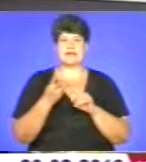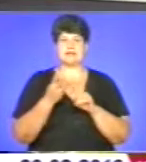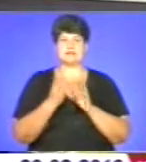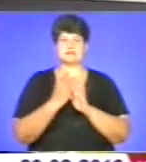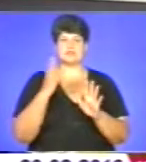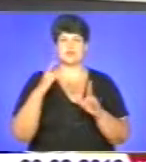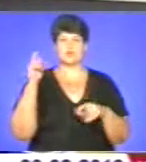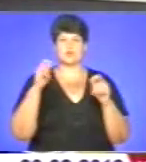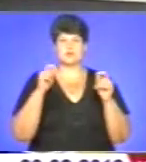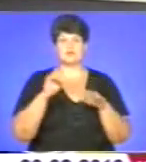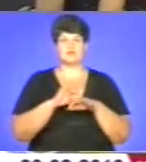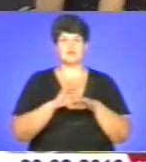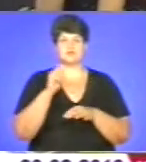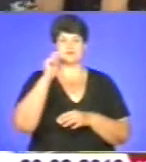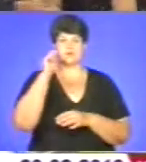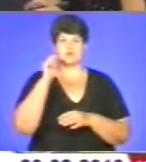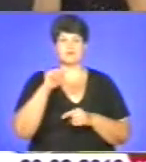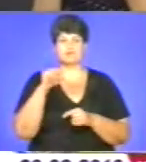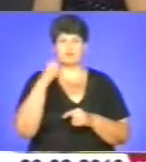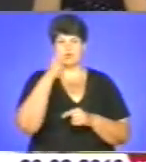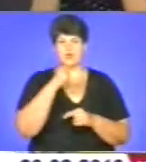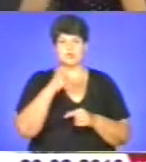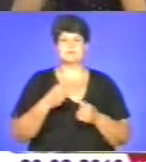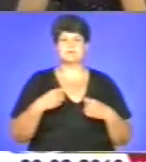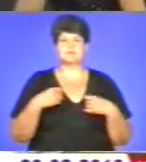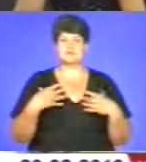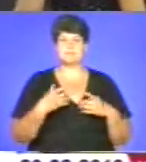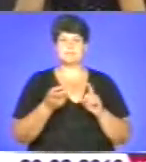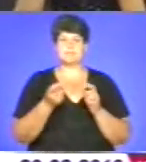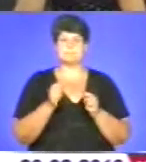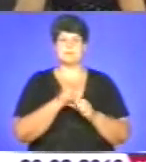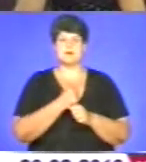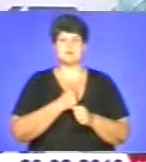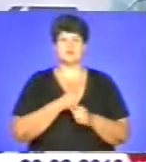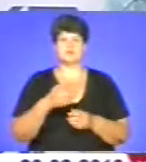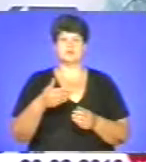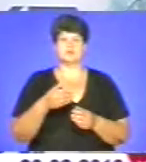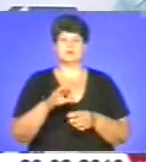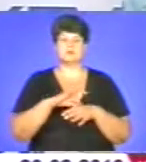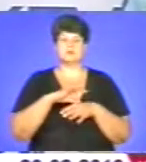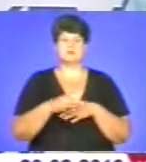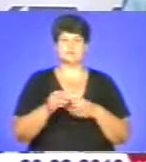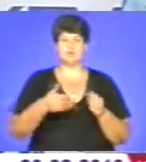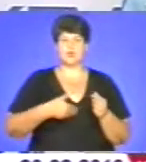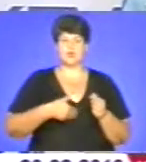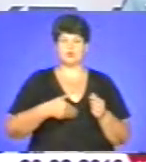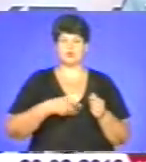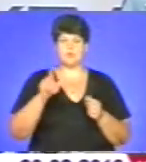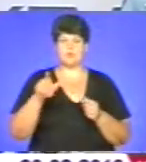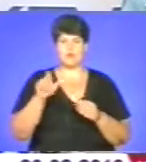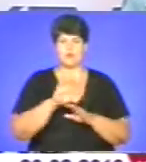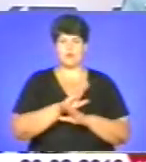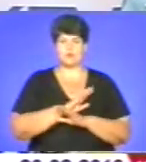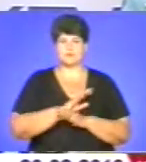конгрес, що проходить в Україні. Цьогорічний захід присвячений пам'яті жертв Голодомору. Головним тим, також цього конгресу,